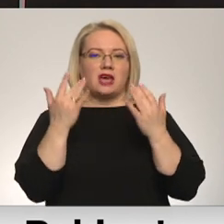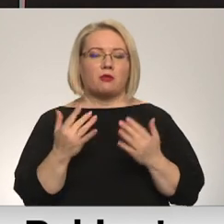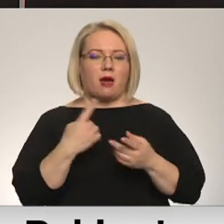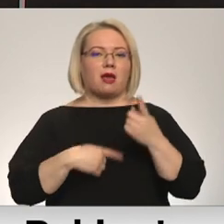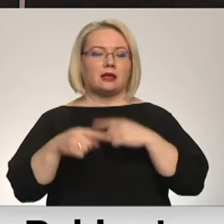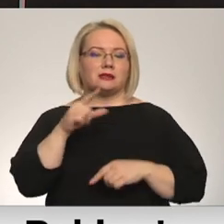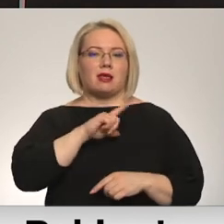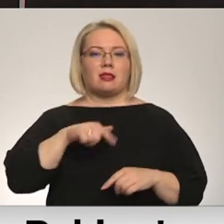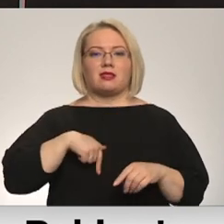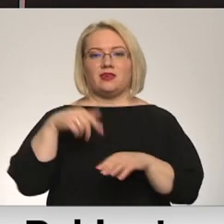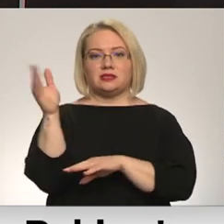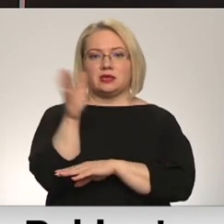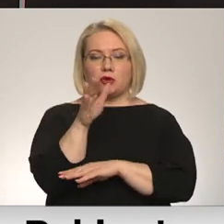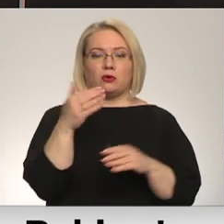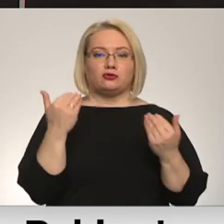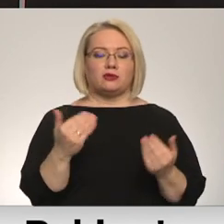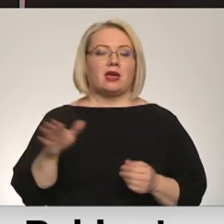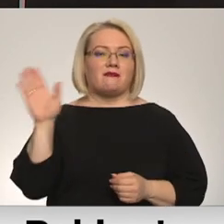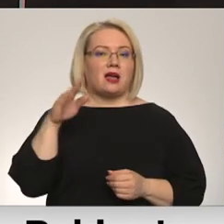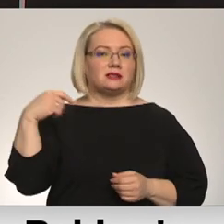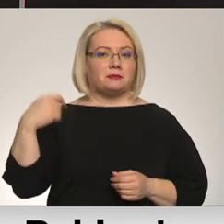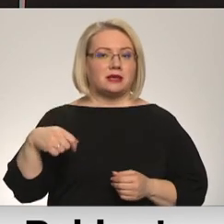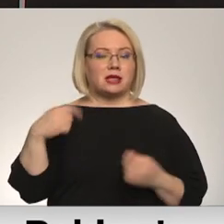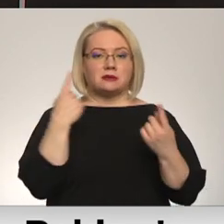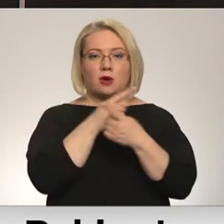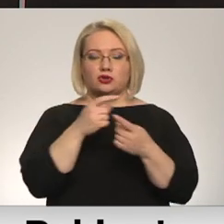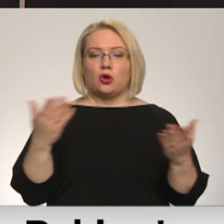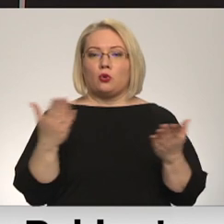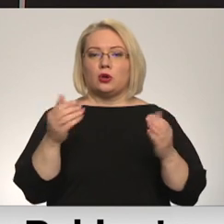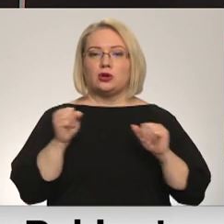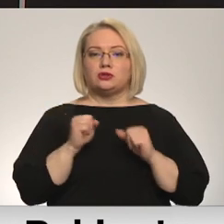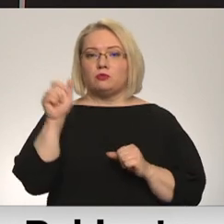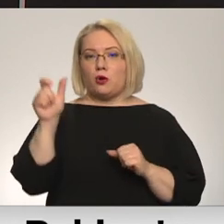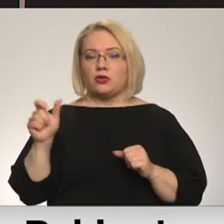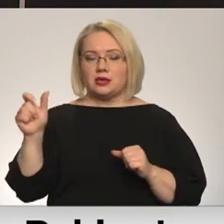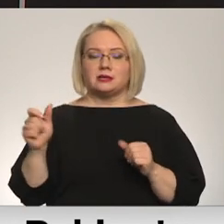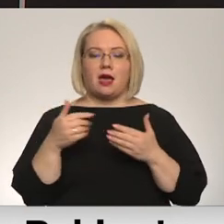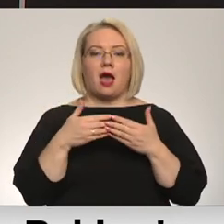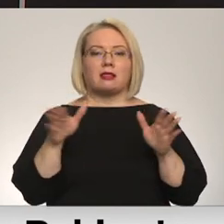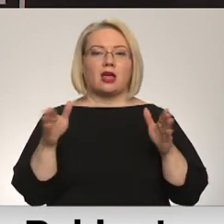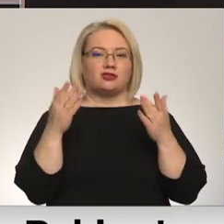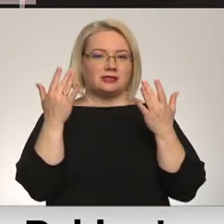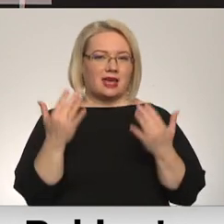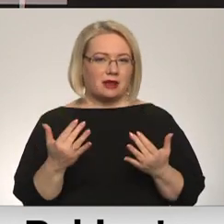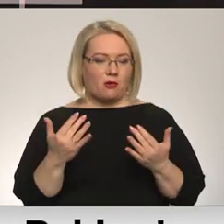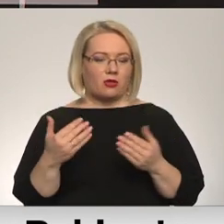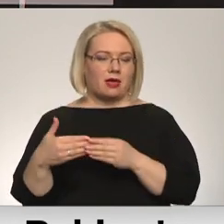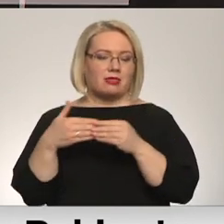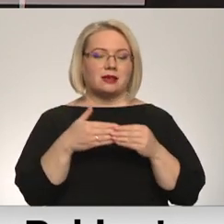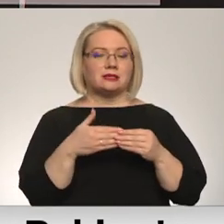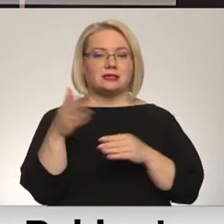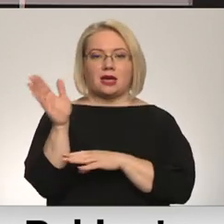Latvijas karogs. Šodien valsts prezidents paziņoja, kur sportisti paraolimpisko spēļu atklāšanas ceremonijā nesīs